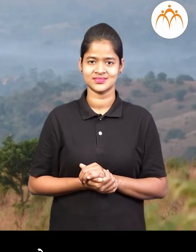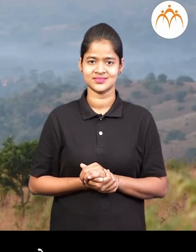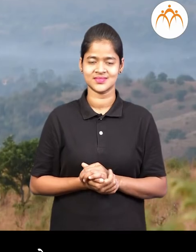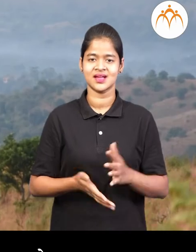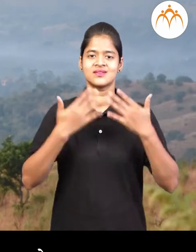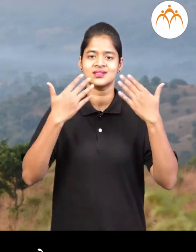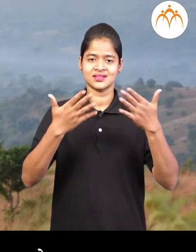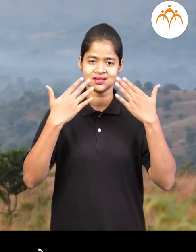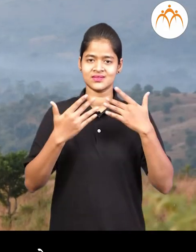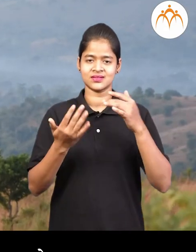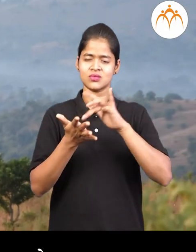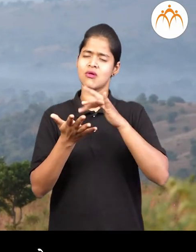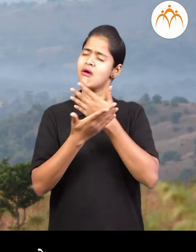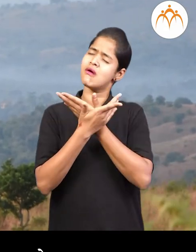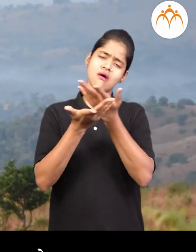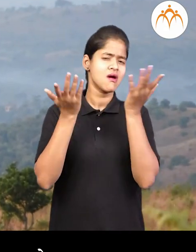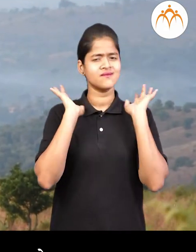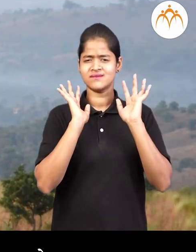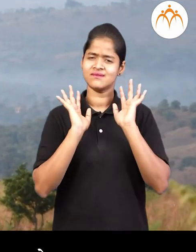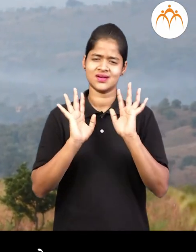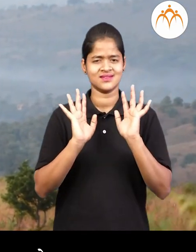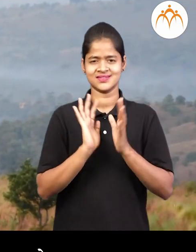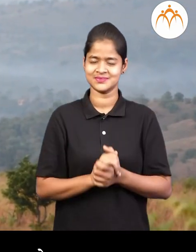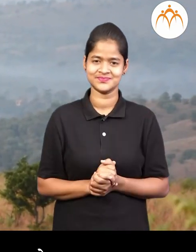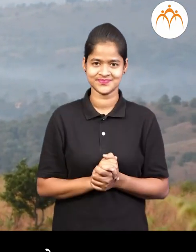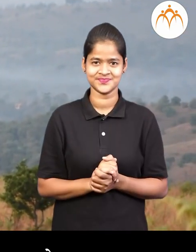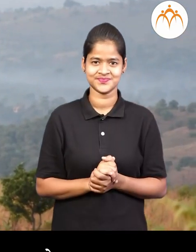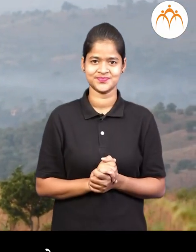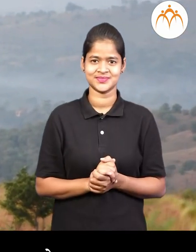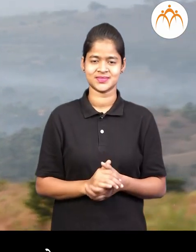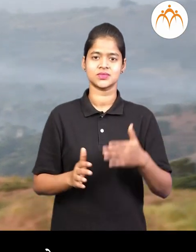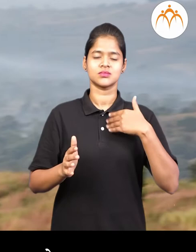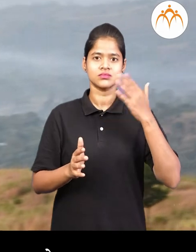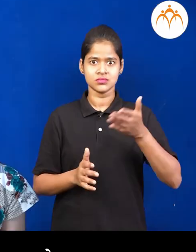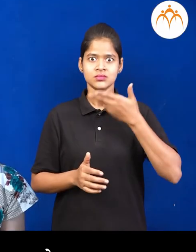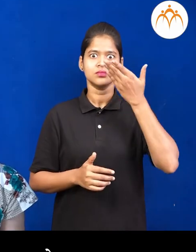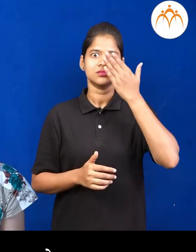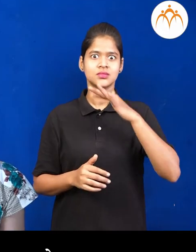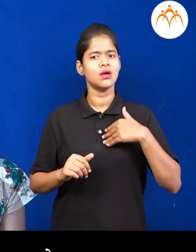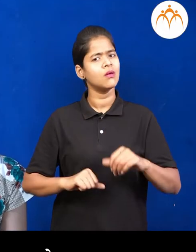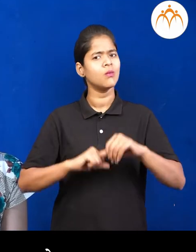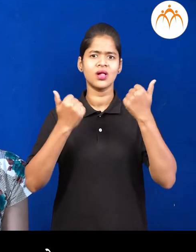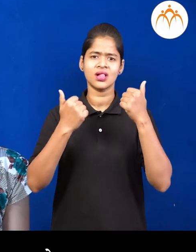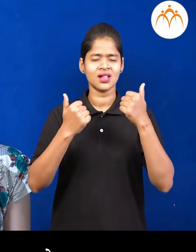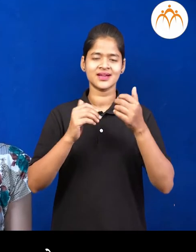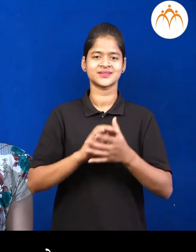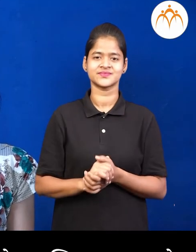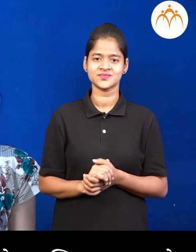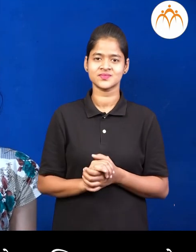हवा सगली कडे पसर लेली असते. त्या मुले आपन श्वास घेवू शक्तू,